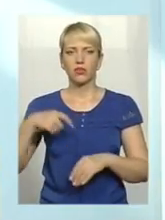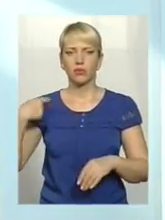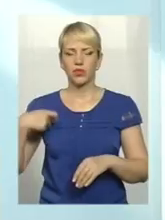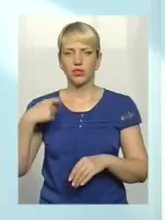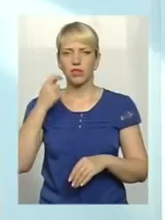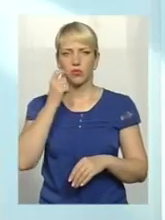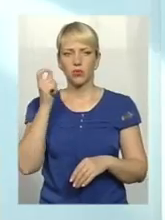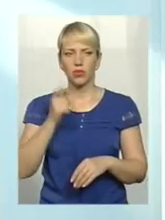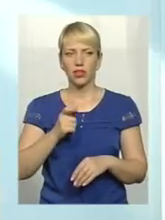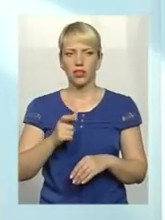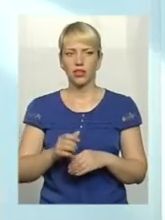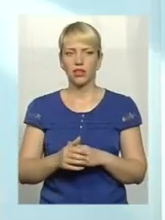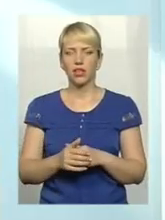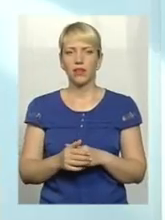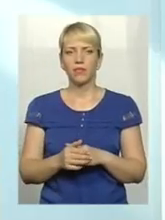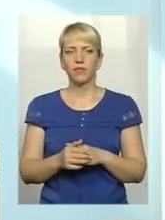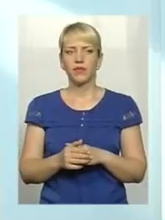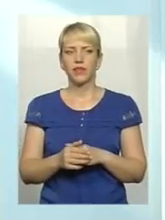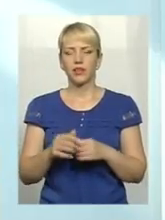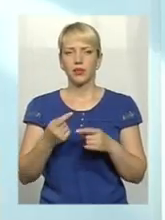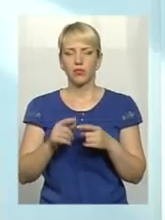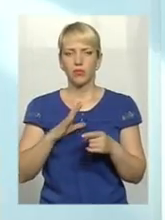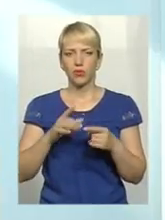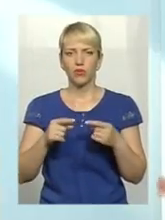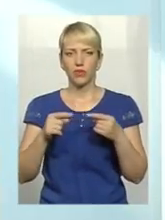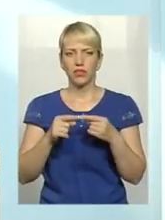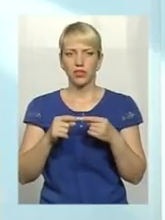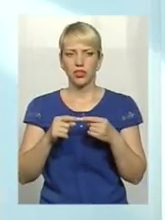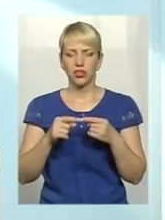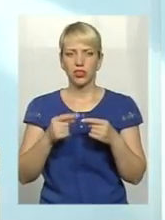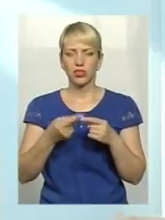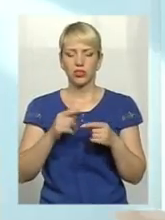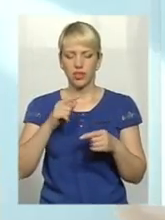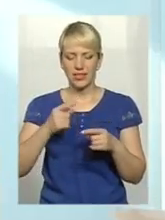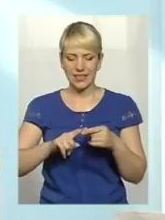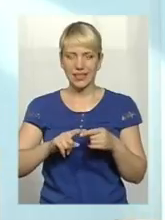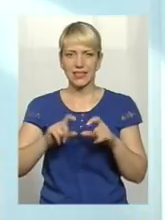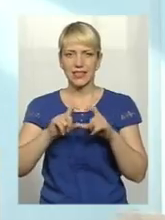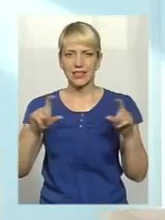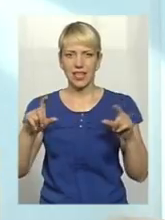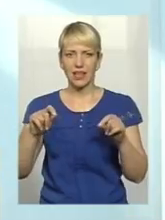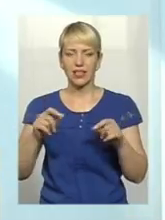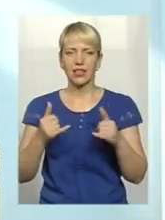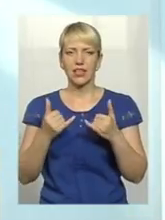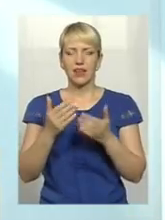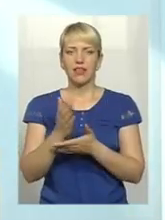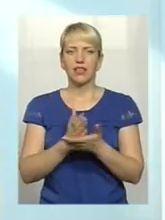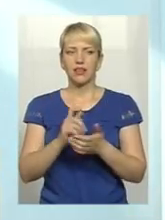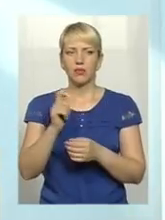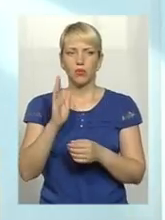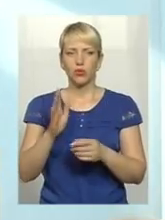взагалі всі госпіталі для ветеранів війни визначені закладами, які мають проводити